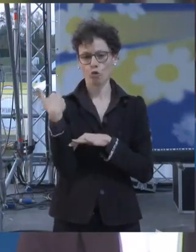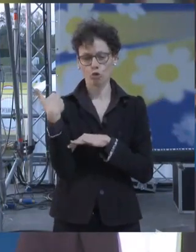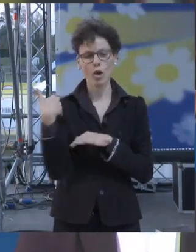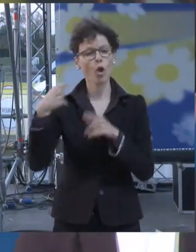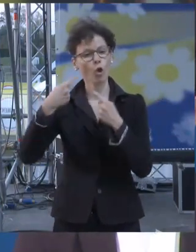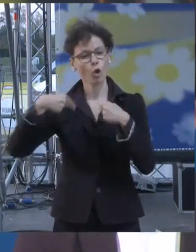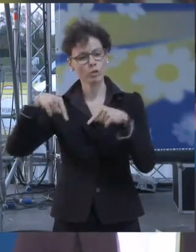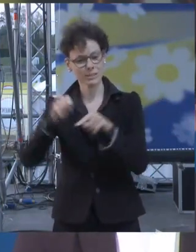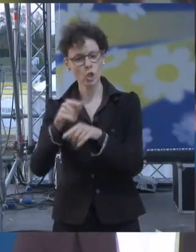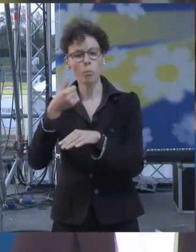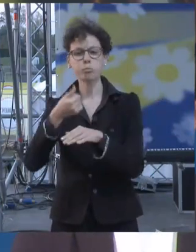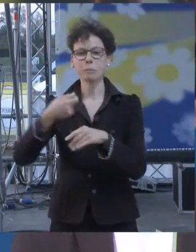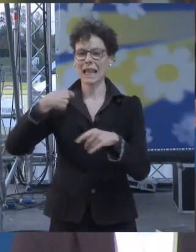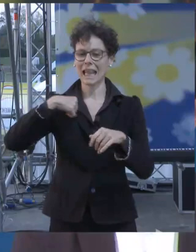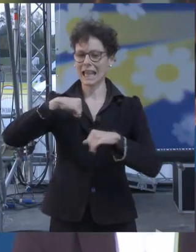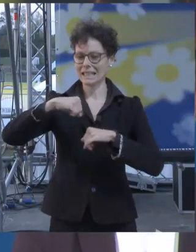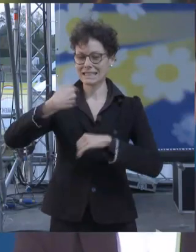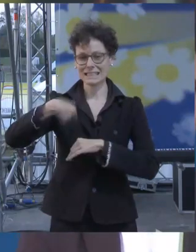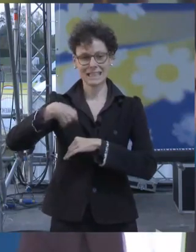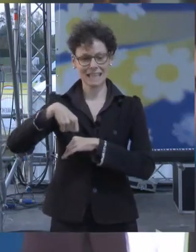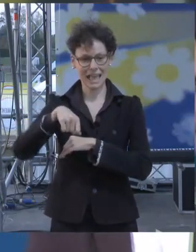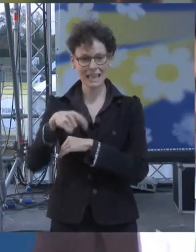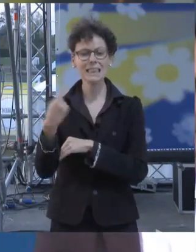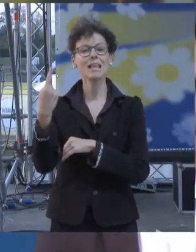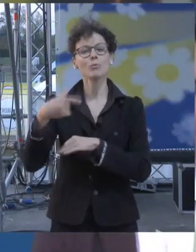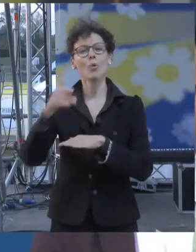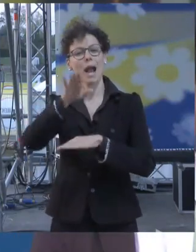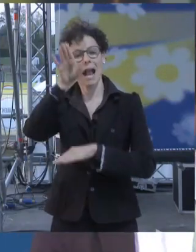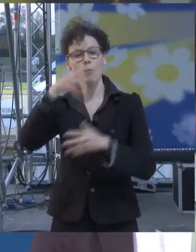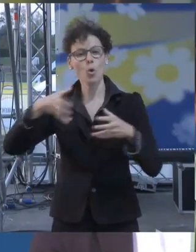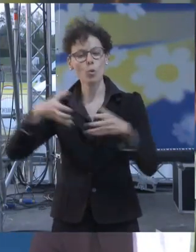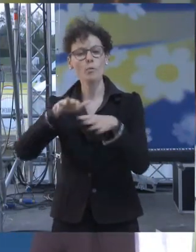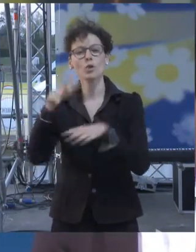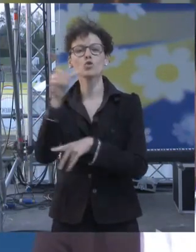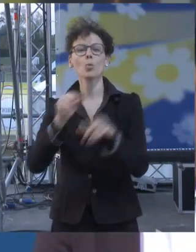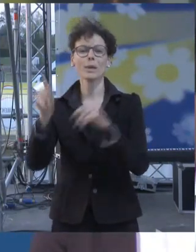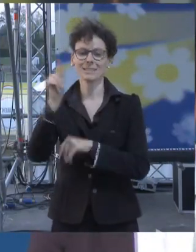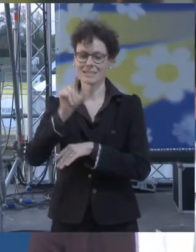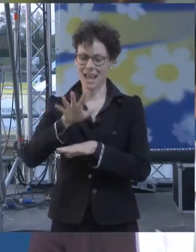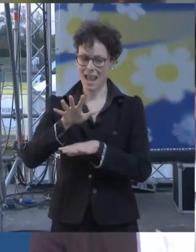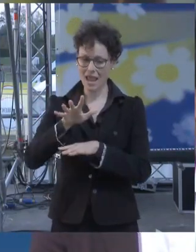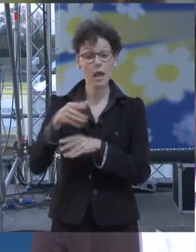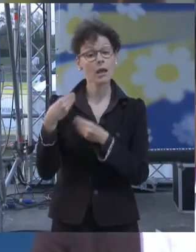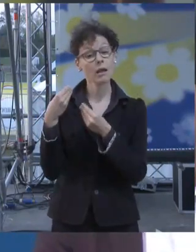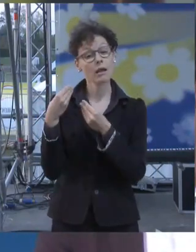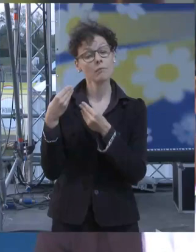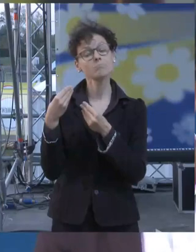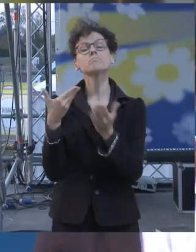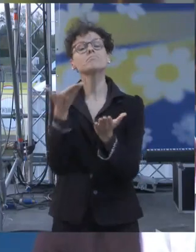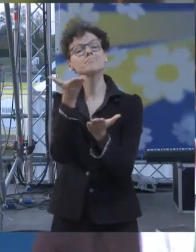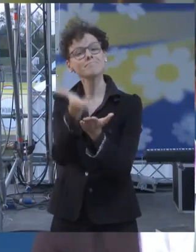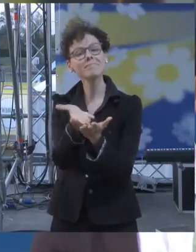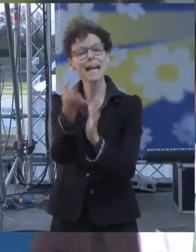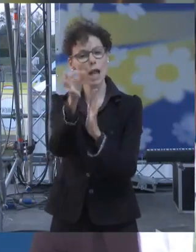Fabio Versace e la capogruppo del Movimento 5 Stelle a Torino Chiara Giacosa abbiamo presentato un regolamento con cui finalmente